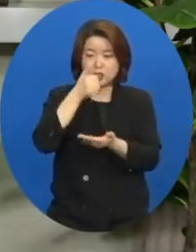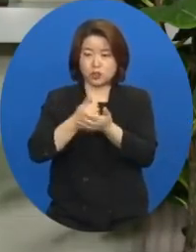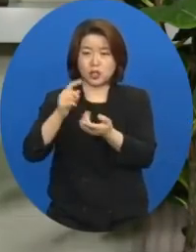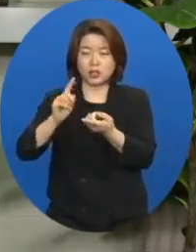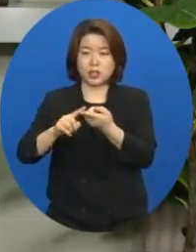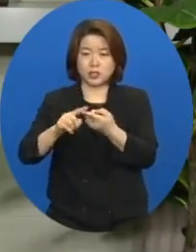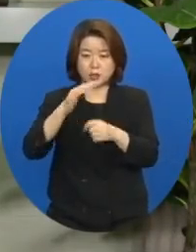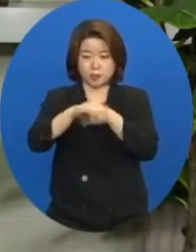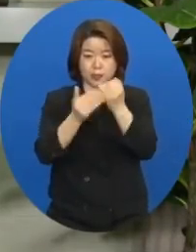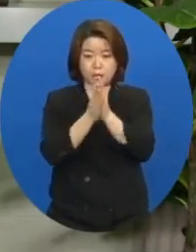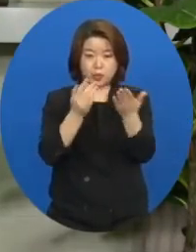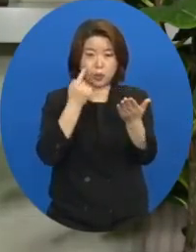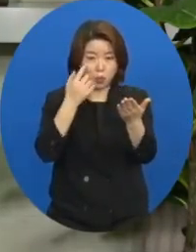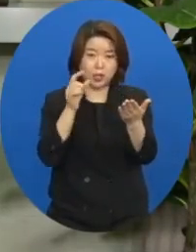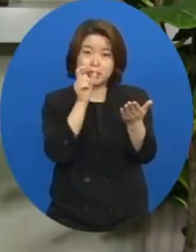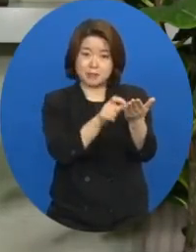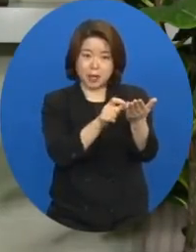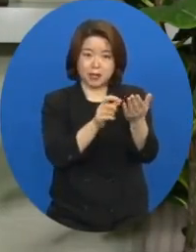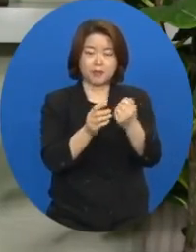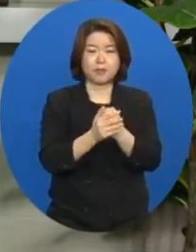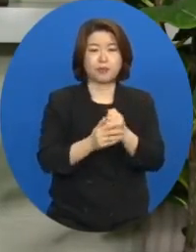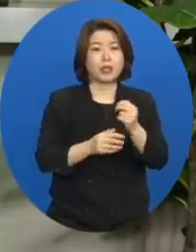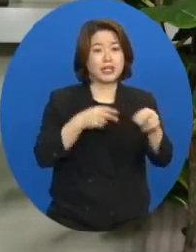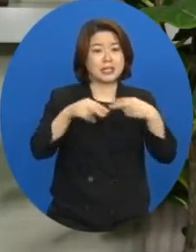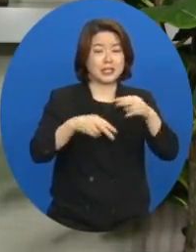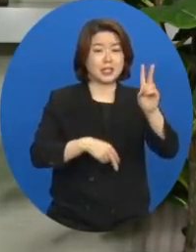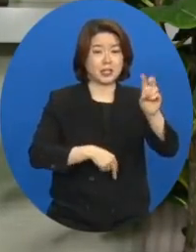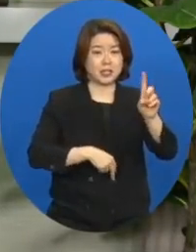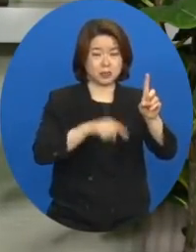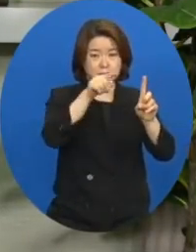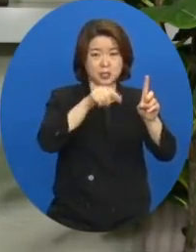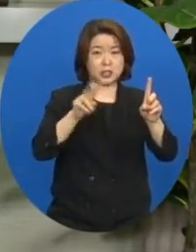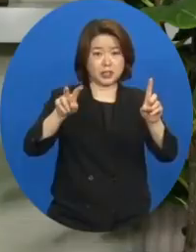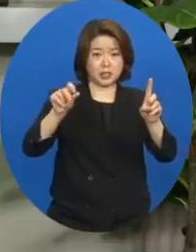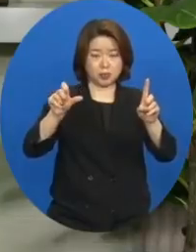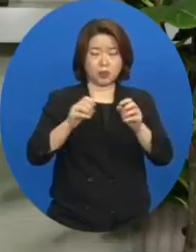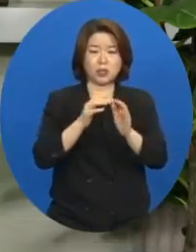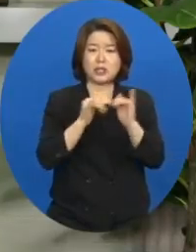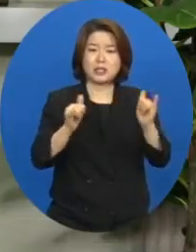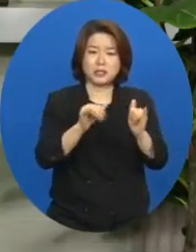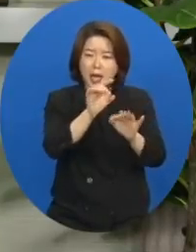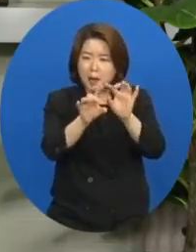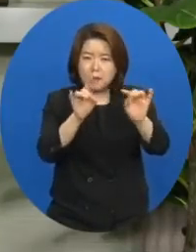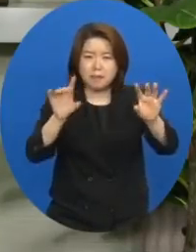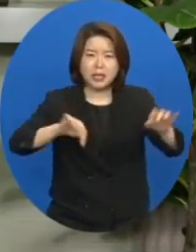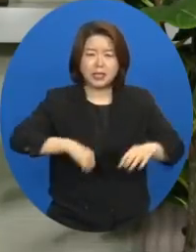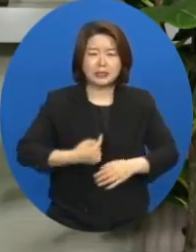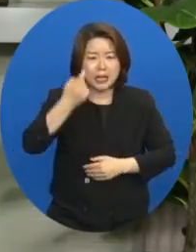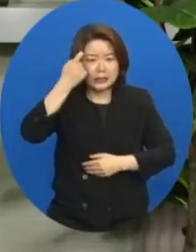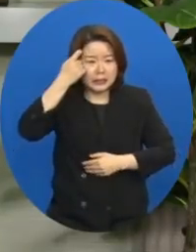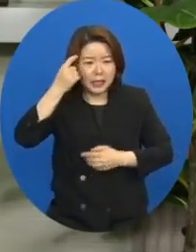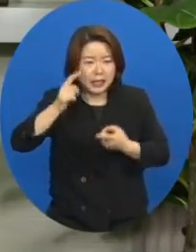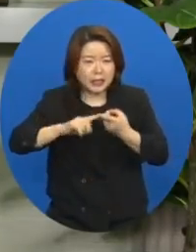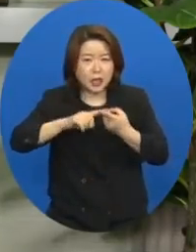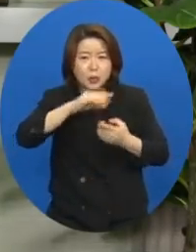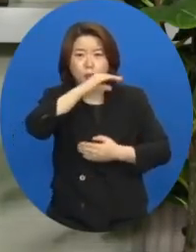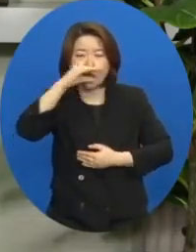말씀하기를 사사기 21장 25절에 사람이 각각 그 소견에 오른 대로 행하였더라 하였습니다.